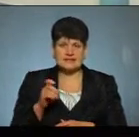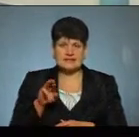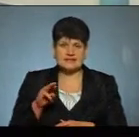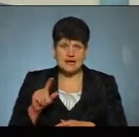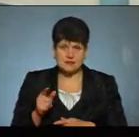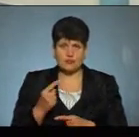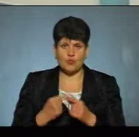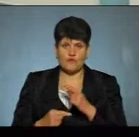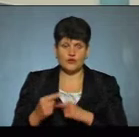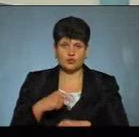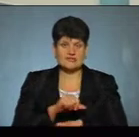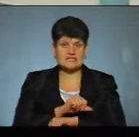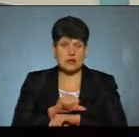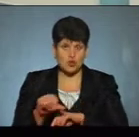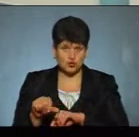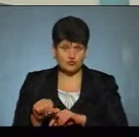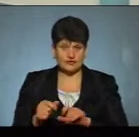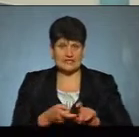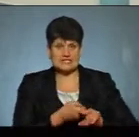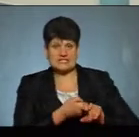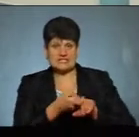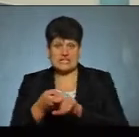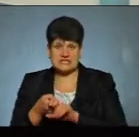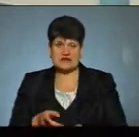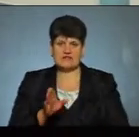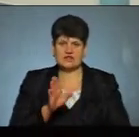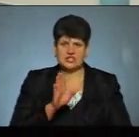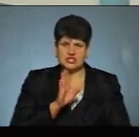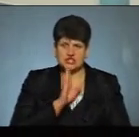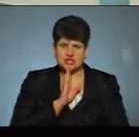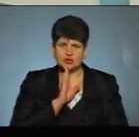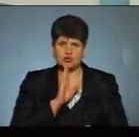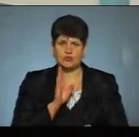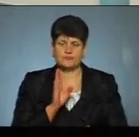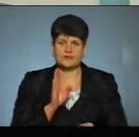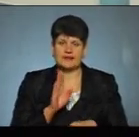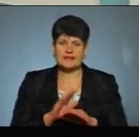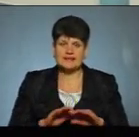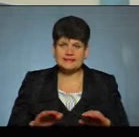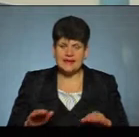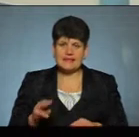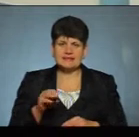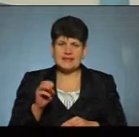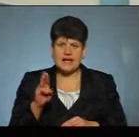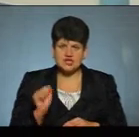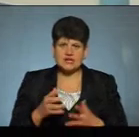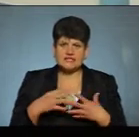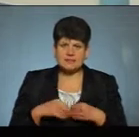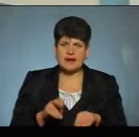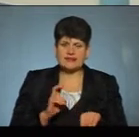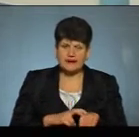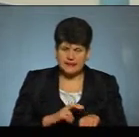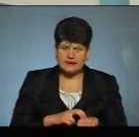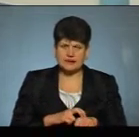за кордону, заразив жінку, дітей, тещу, лікаря сімейного, яка спілкувалася тиждень